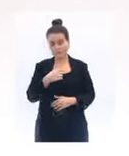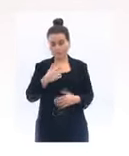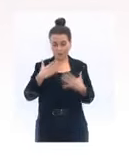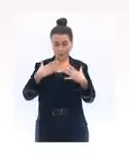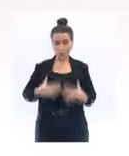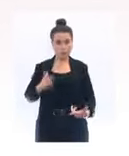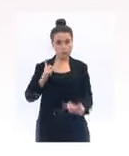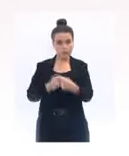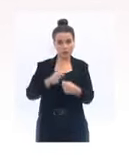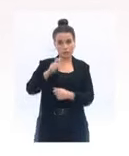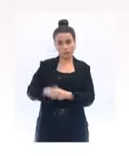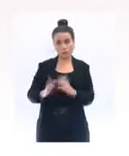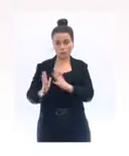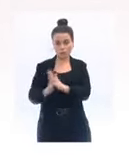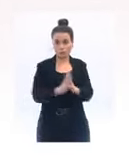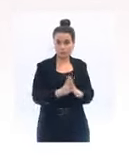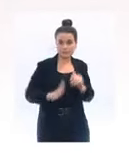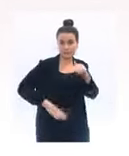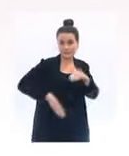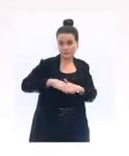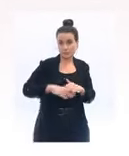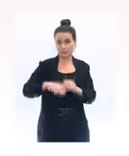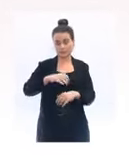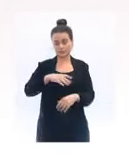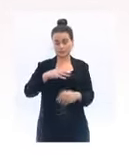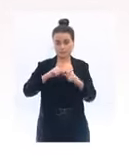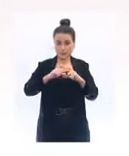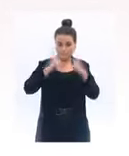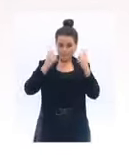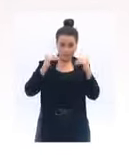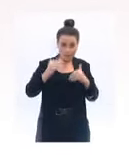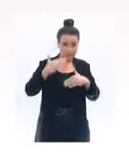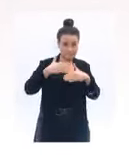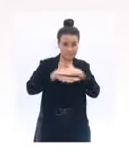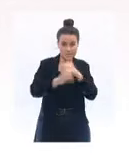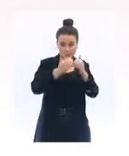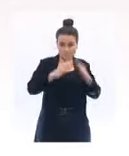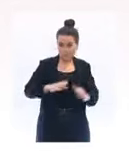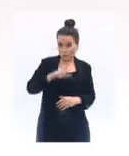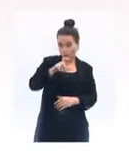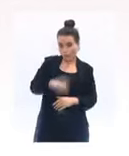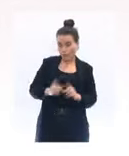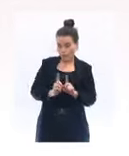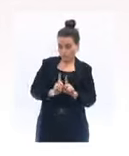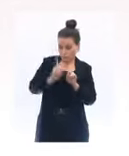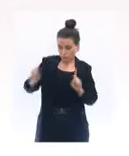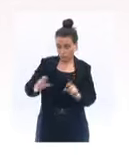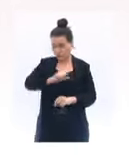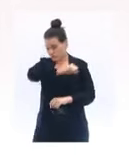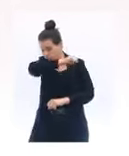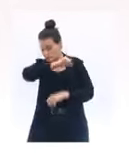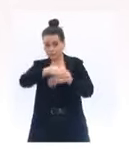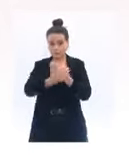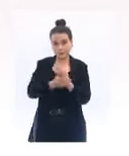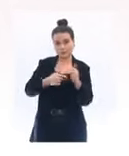respectons les gestes barrières, portons le masque, même chez nous. Protégeons-nous, protégeons les autres.